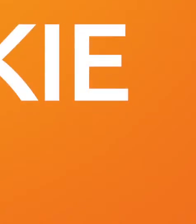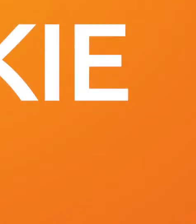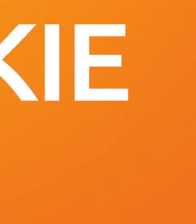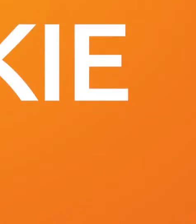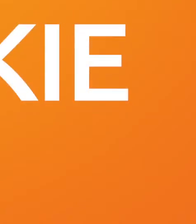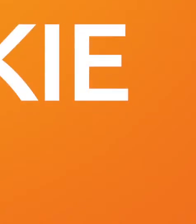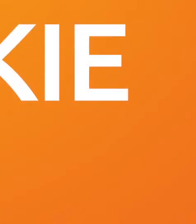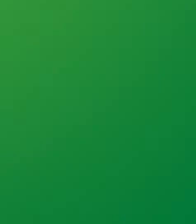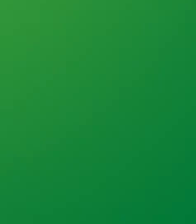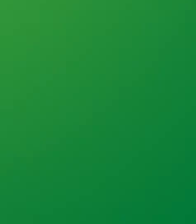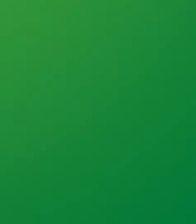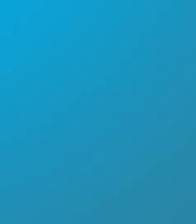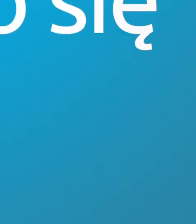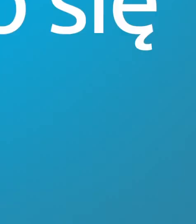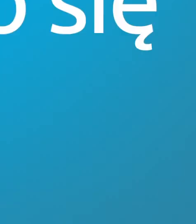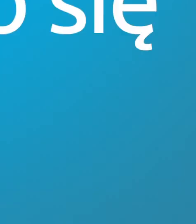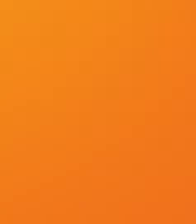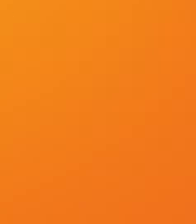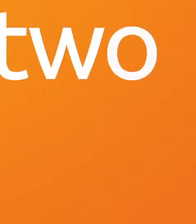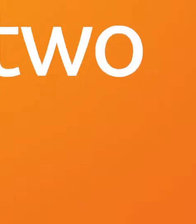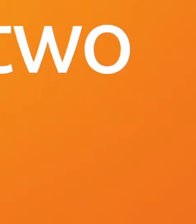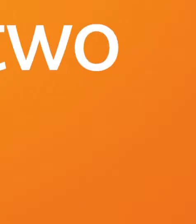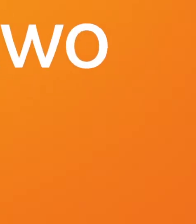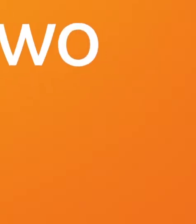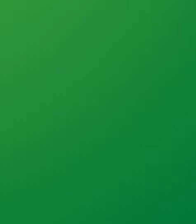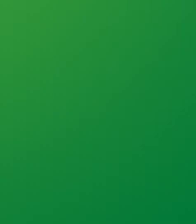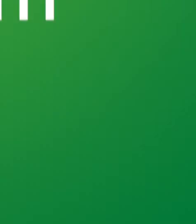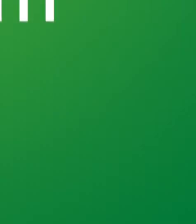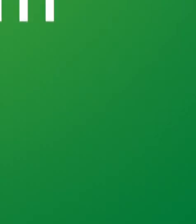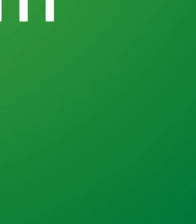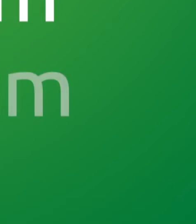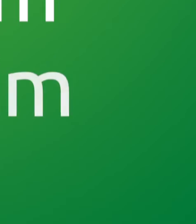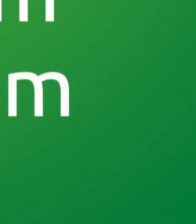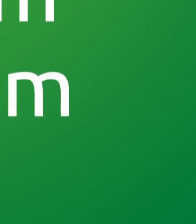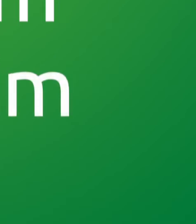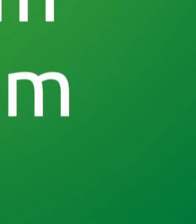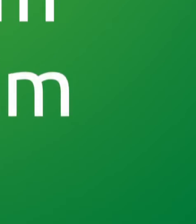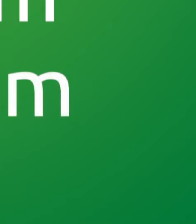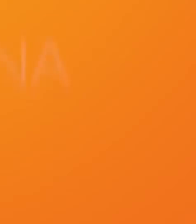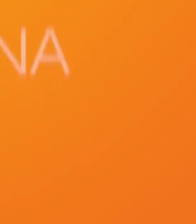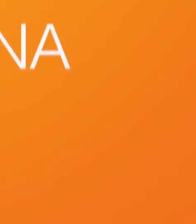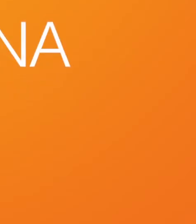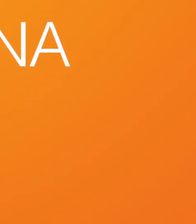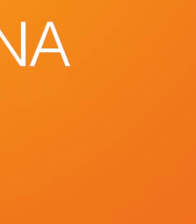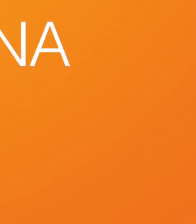Rozwijaj Lubelskie, czyli jak zmieniło się nasze województwo dzięki funduszom europejskim.